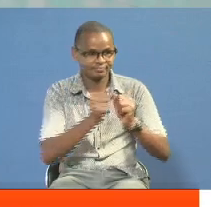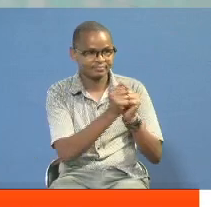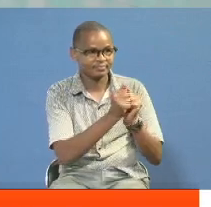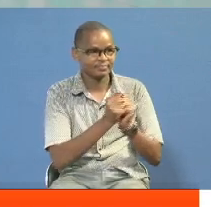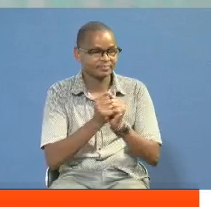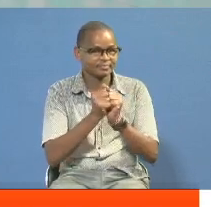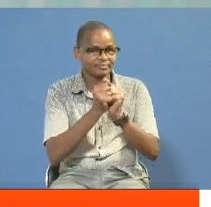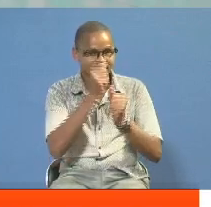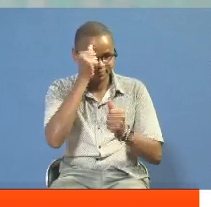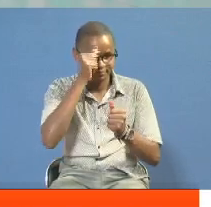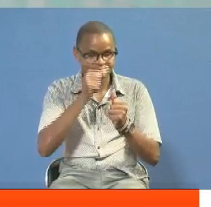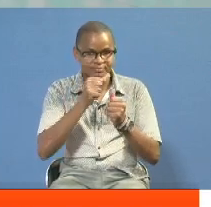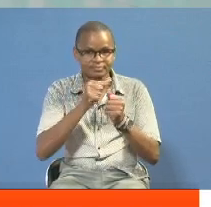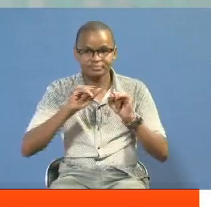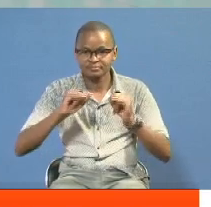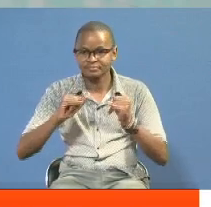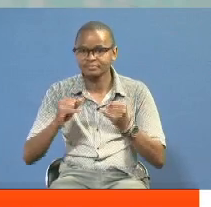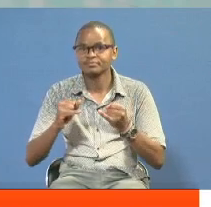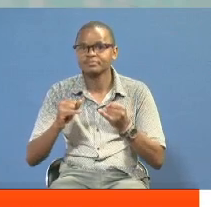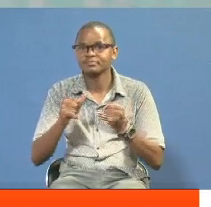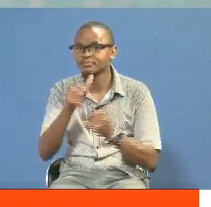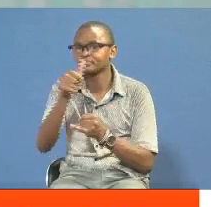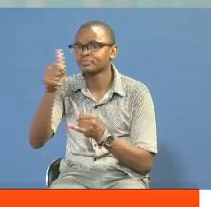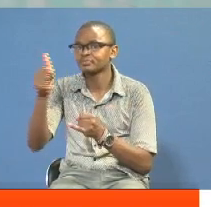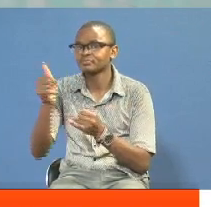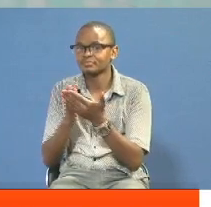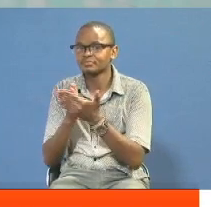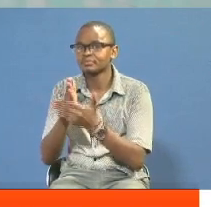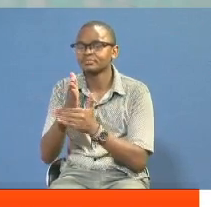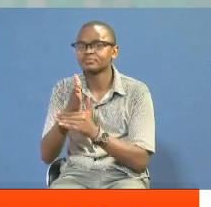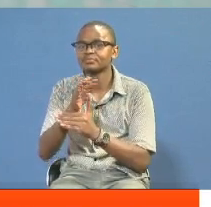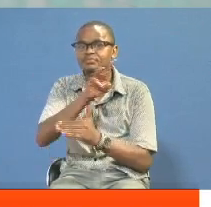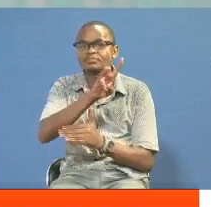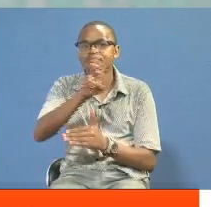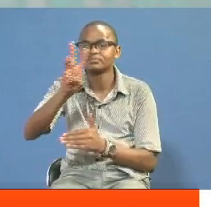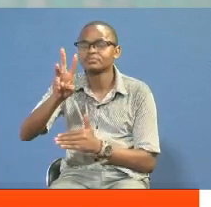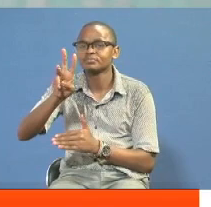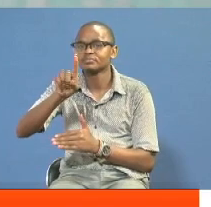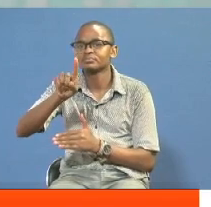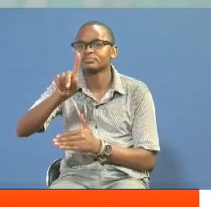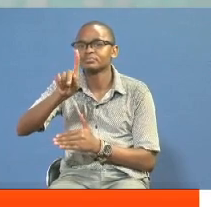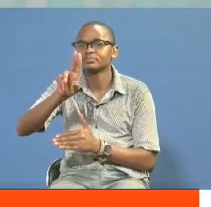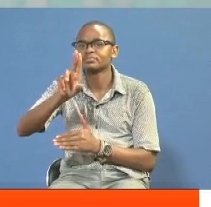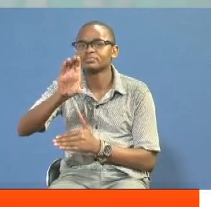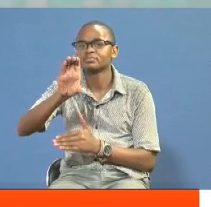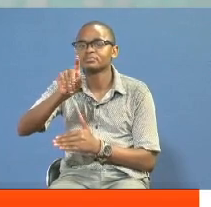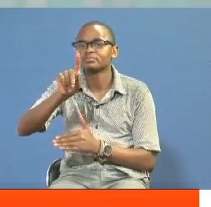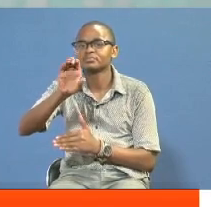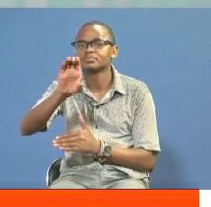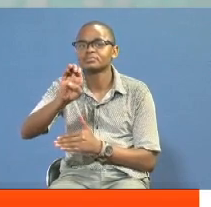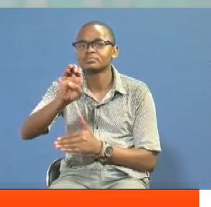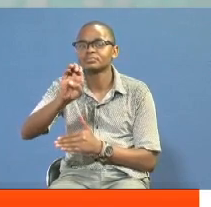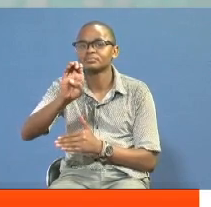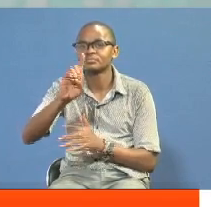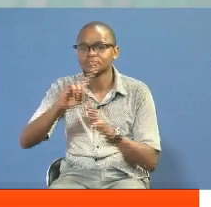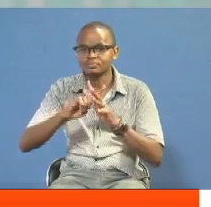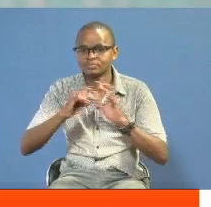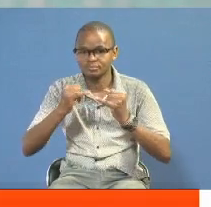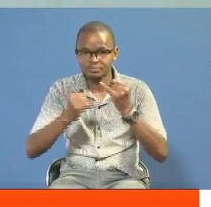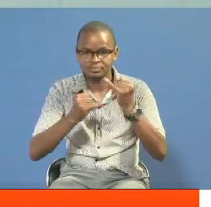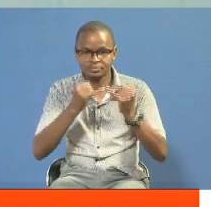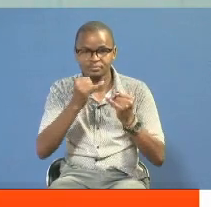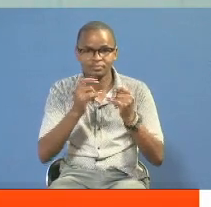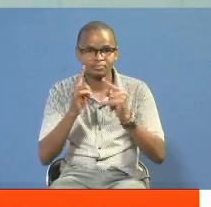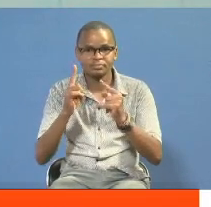Simpenzi mtoza maji kumbuka uneza kupata tarifa hizi na zingine kupitia atovuti ya www.kutv.co.ki Na tunedele na tarifa